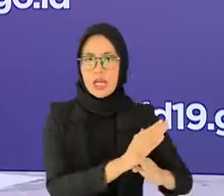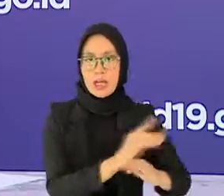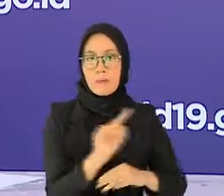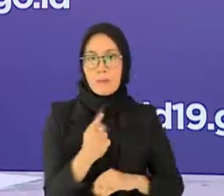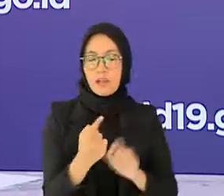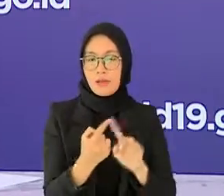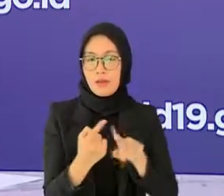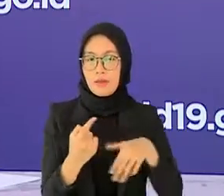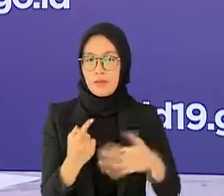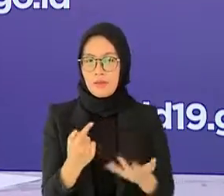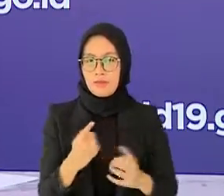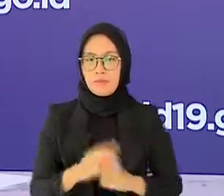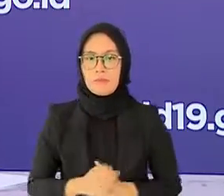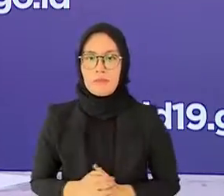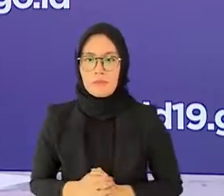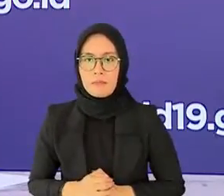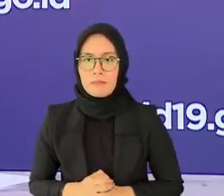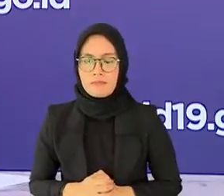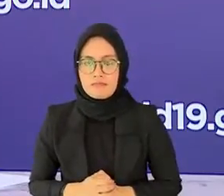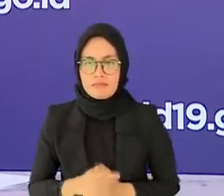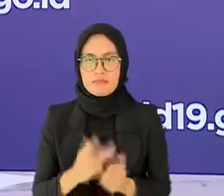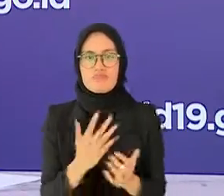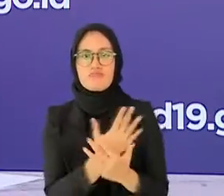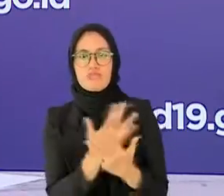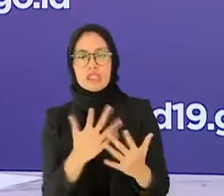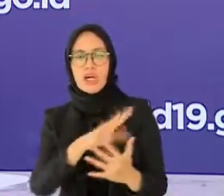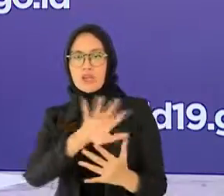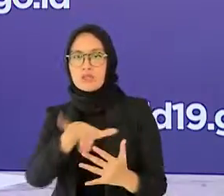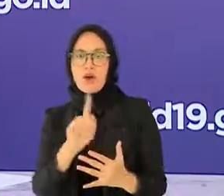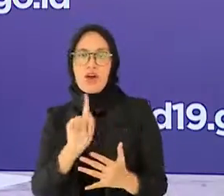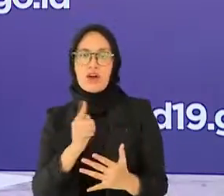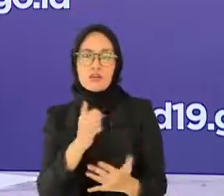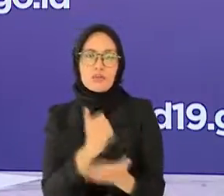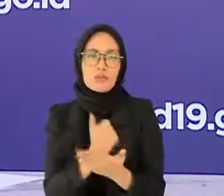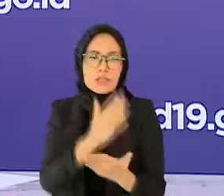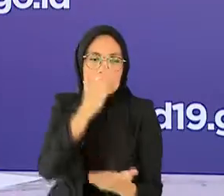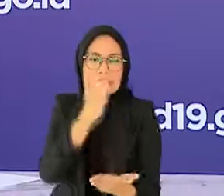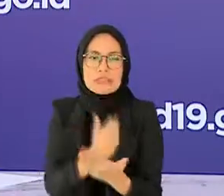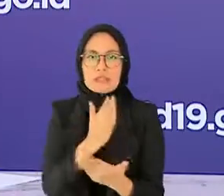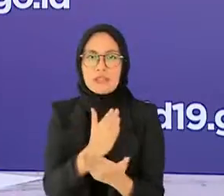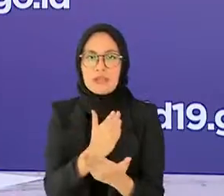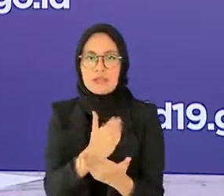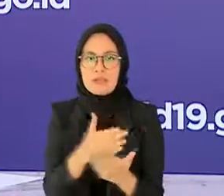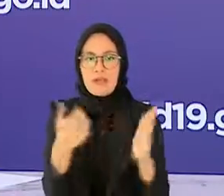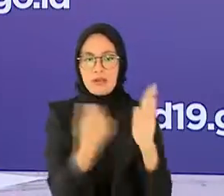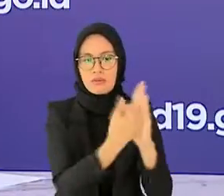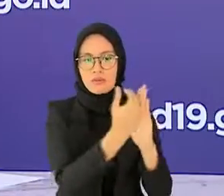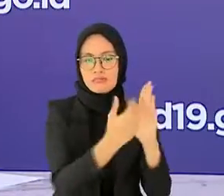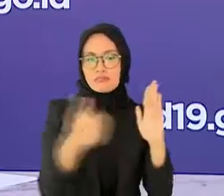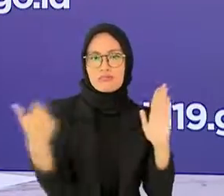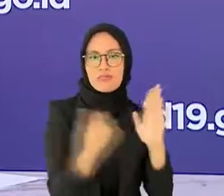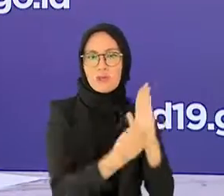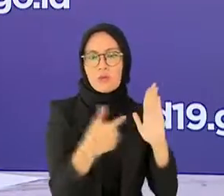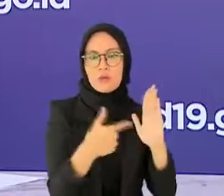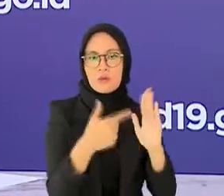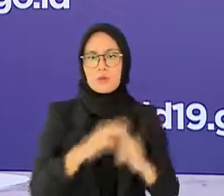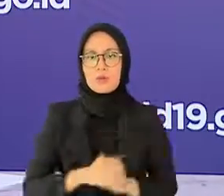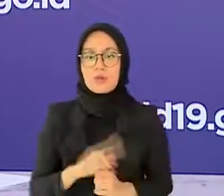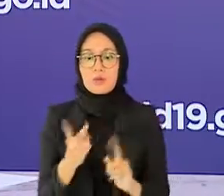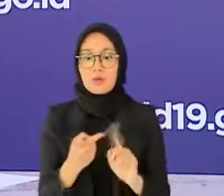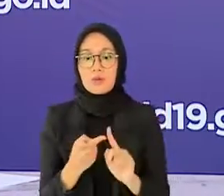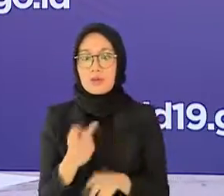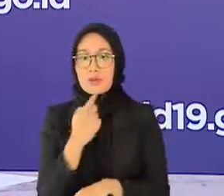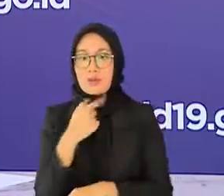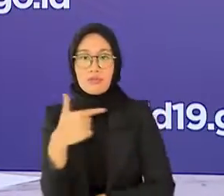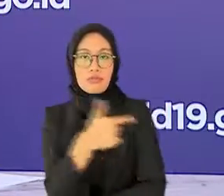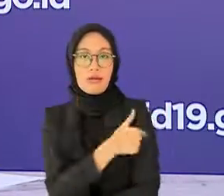pertama peningkatan kedisiplinan terhadap protokol kesehatan 3M yang kedua akselerasi vaksinasi dalam